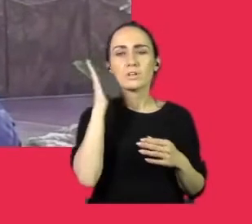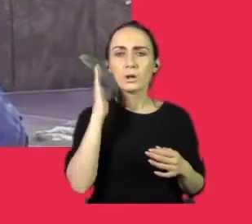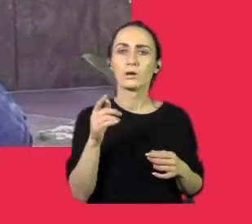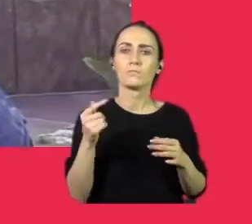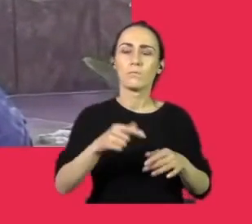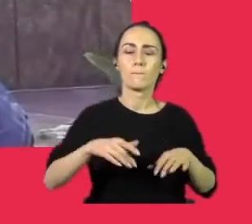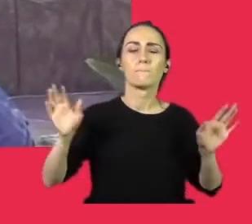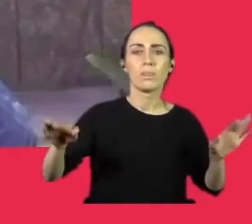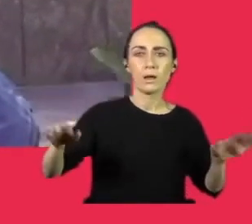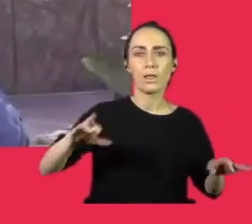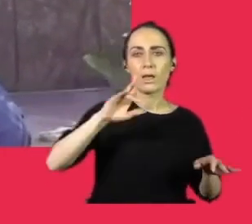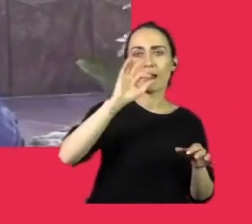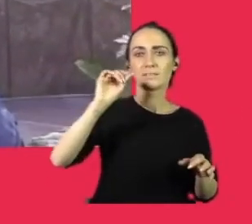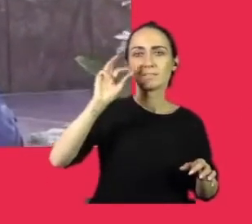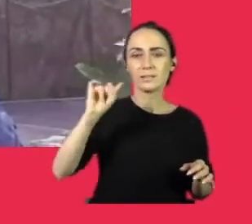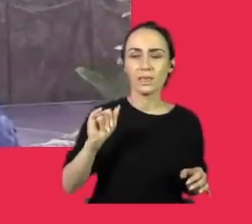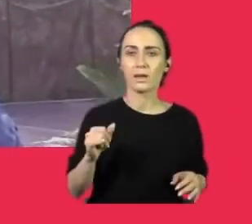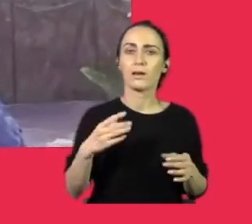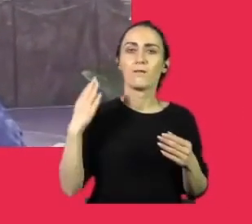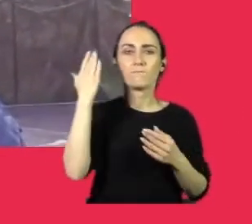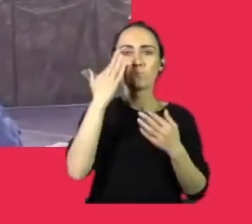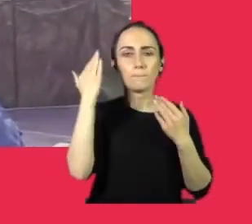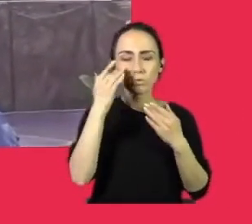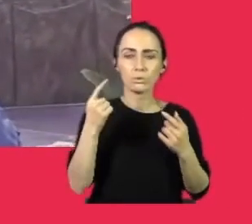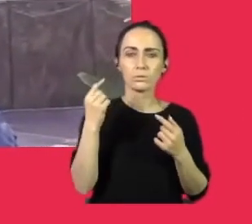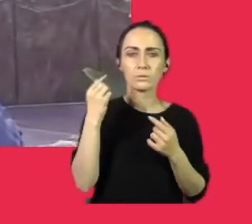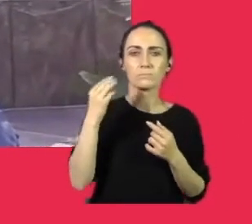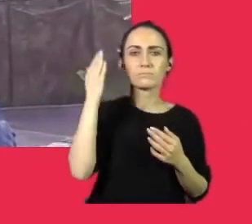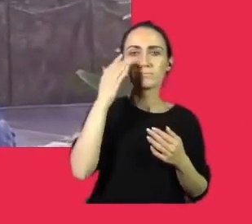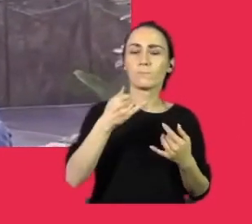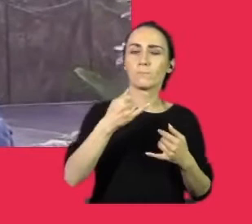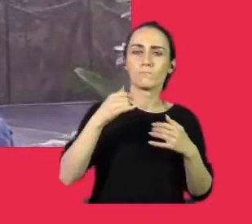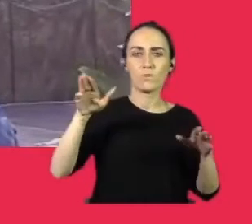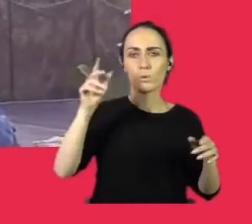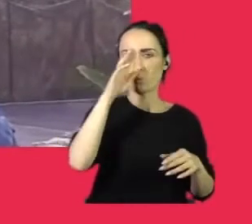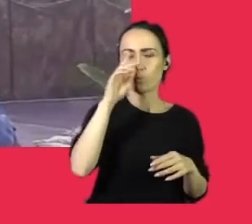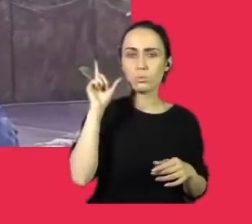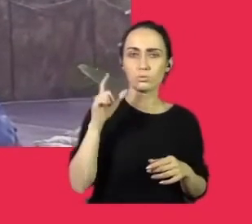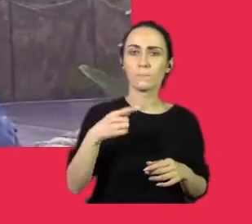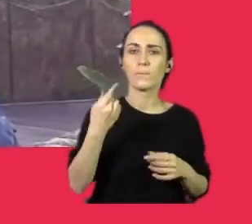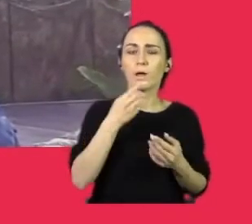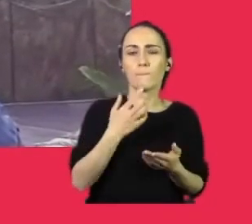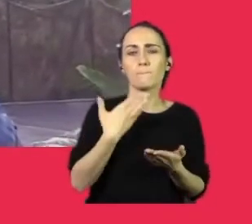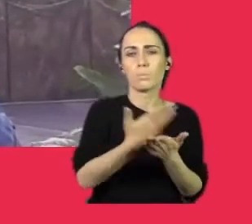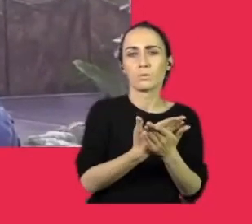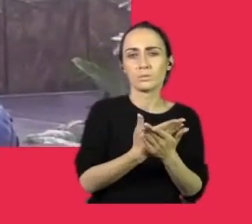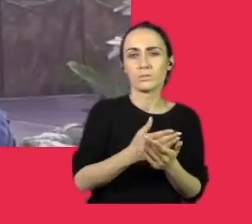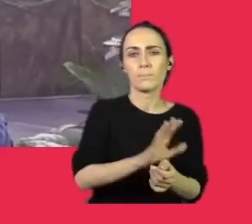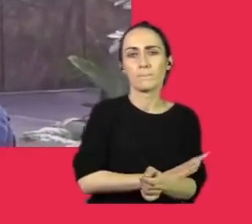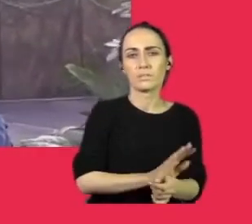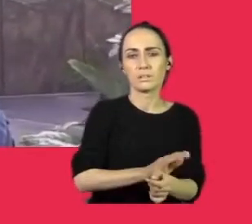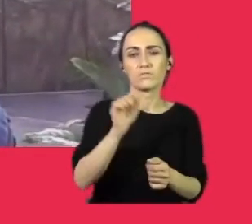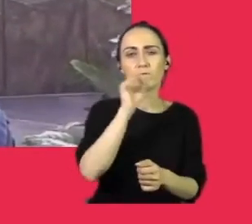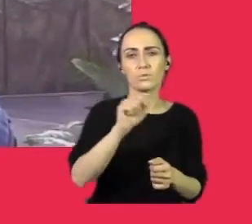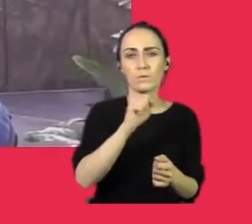ptaki rajskie, wymarzone i wyśnione przez wielu. A na czym polegają te propozycje dla biznesu wrocławskiego i nie tylko,